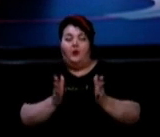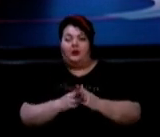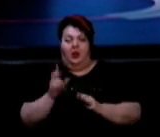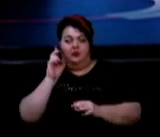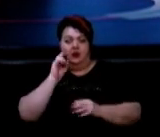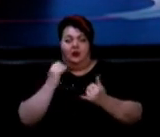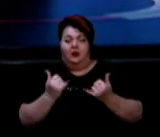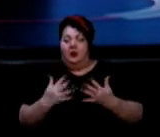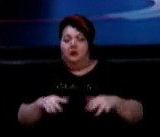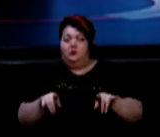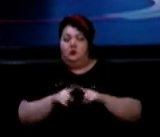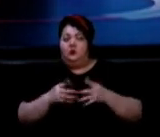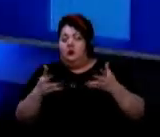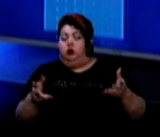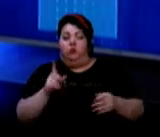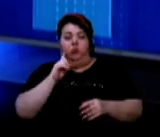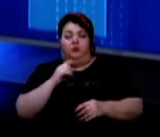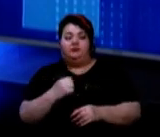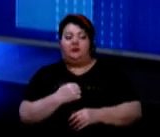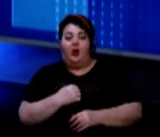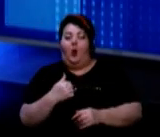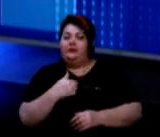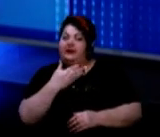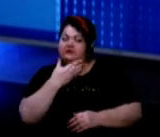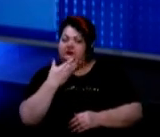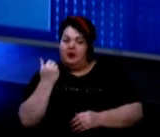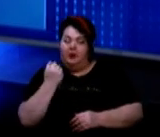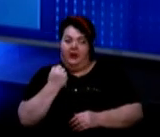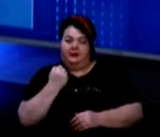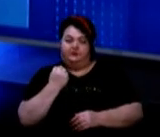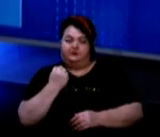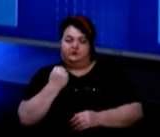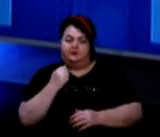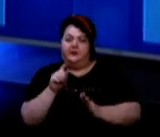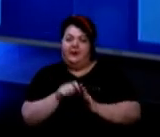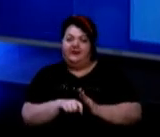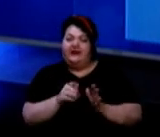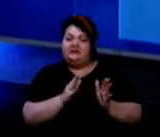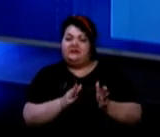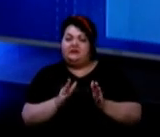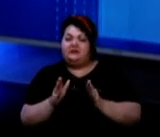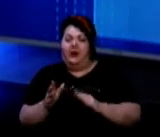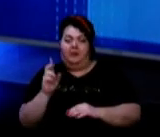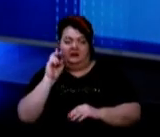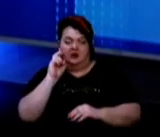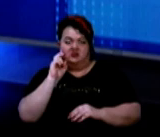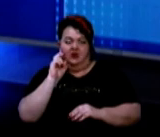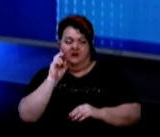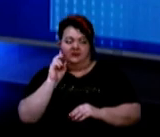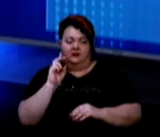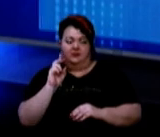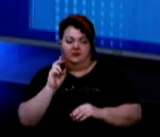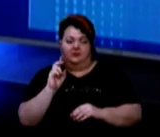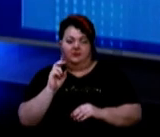такі великі. До речі, поки що, на жаль, в нас немає тест-систем державних, має це на виду,